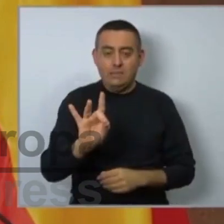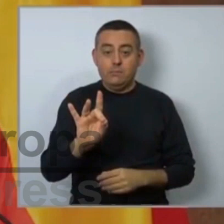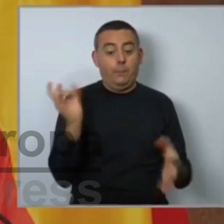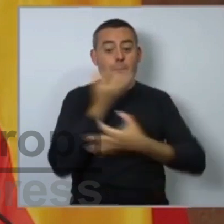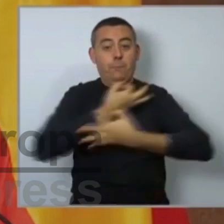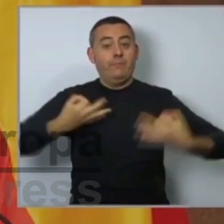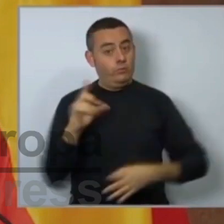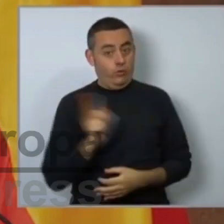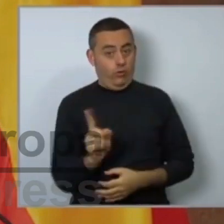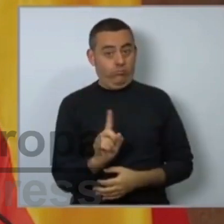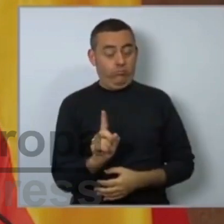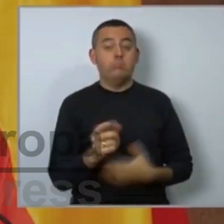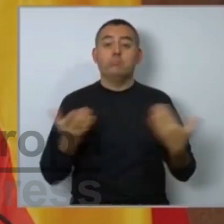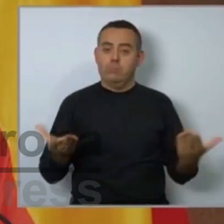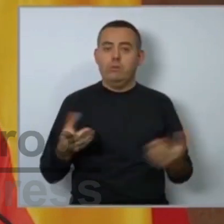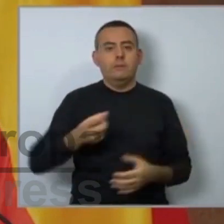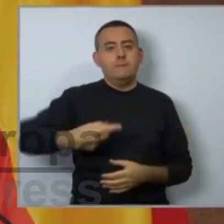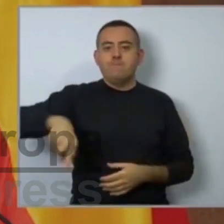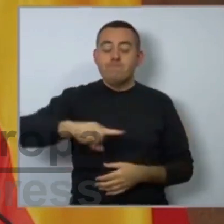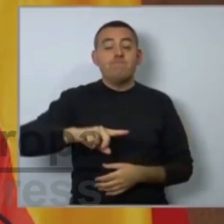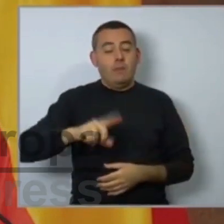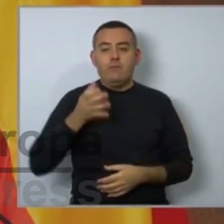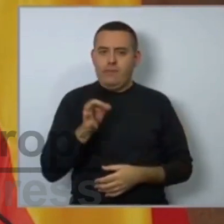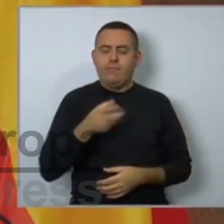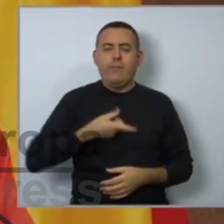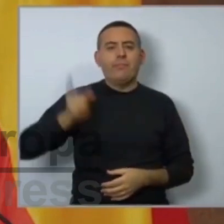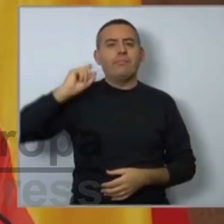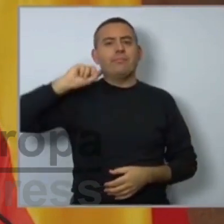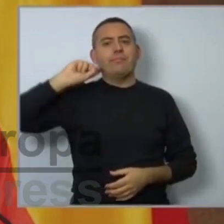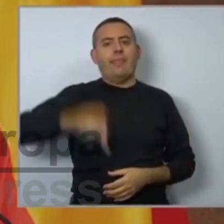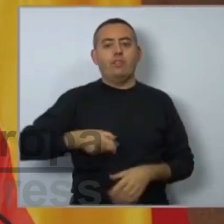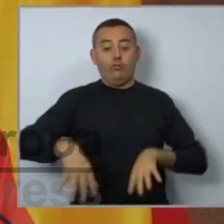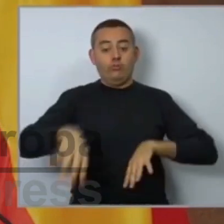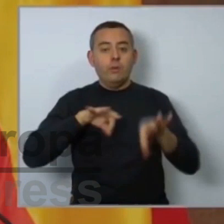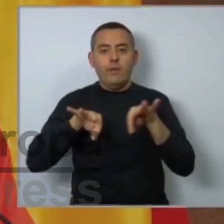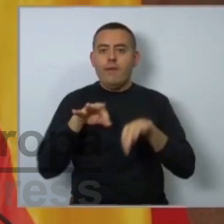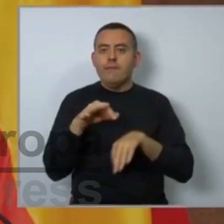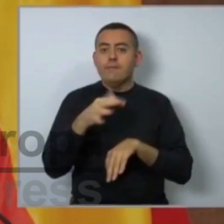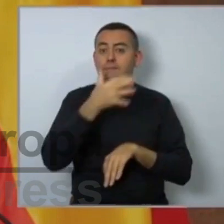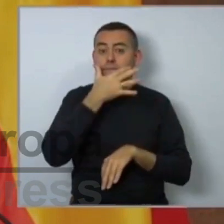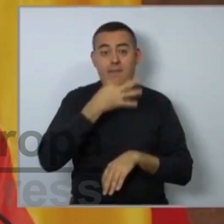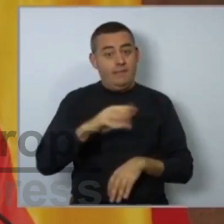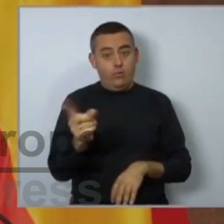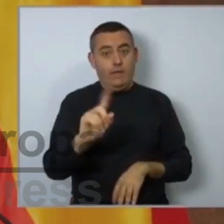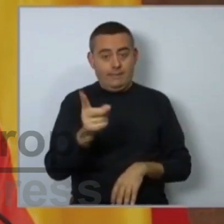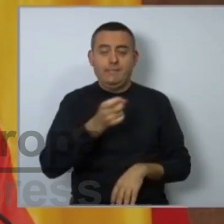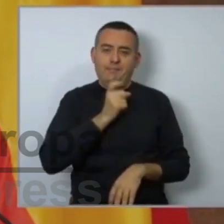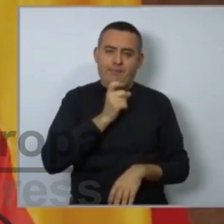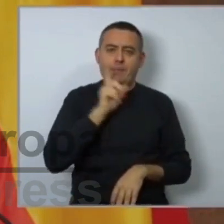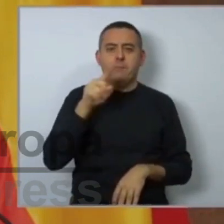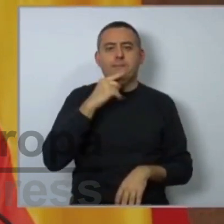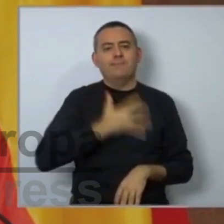Estes són decisions difícils. No són decisions fàcils ni que, en cap cas, ens agraden.